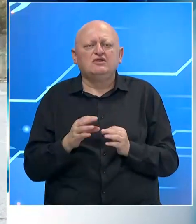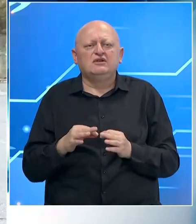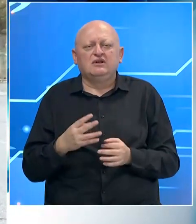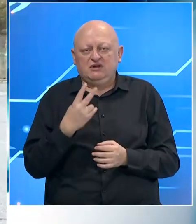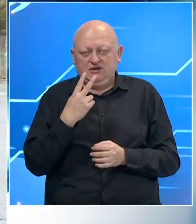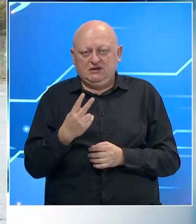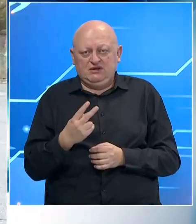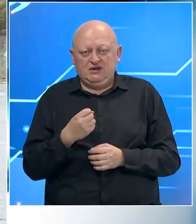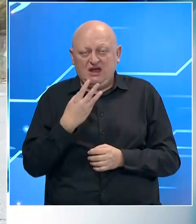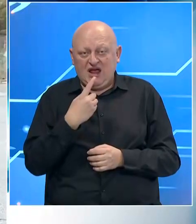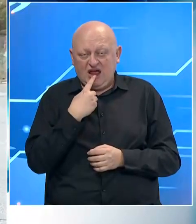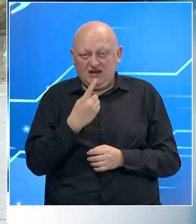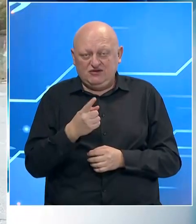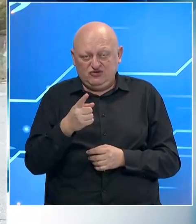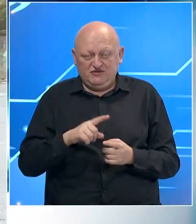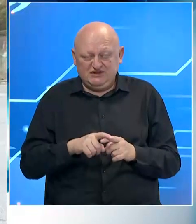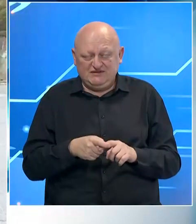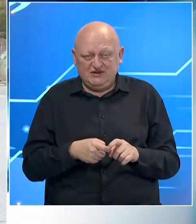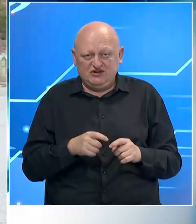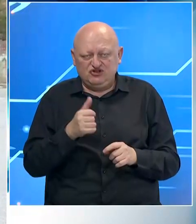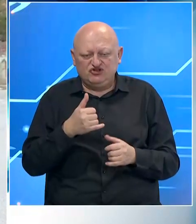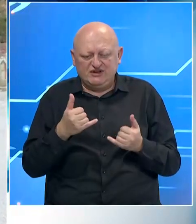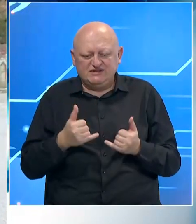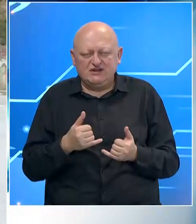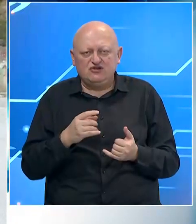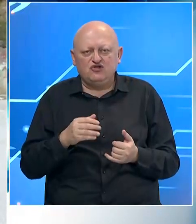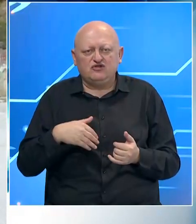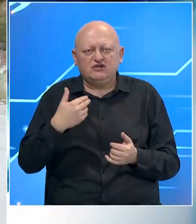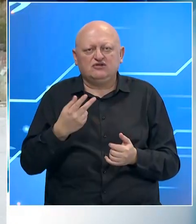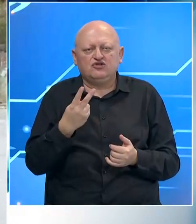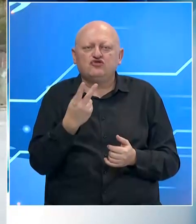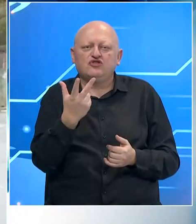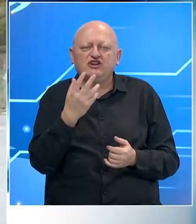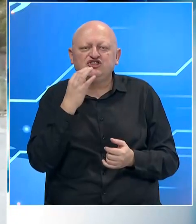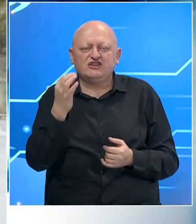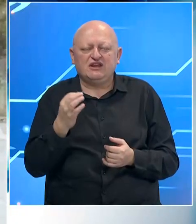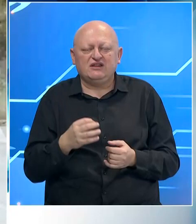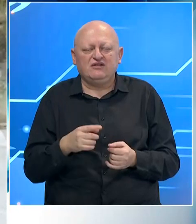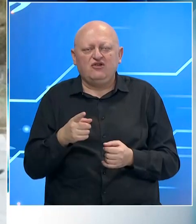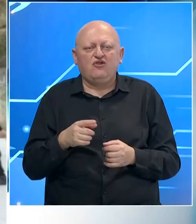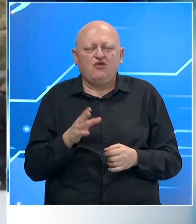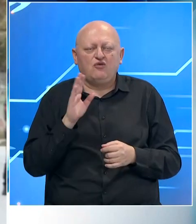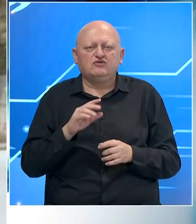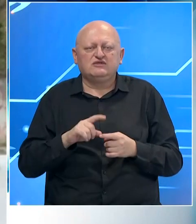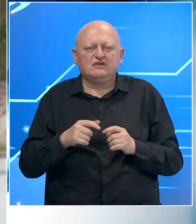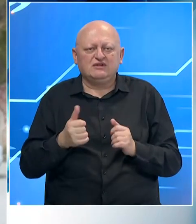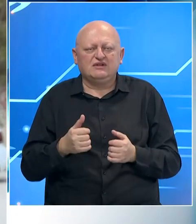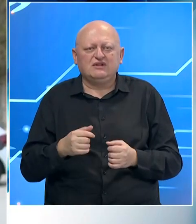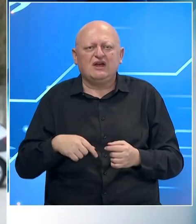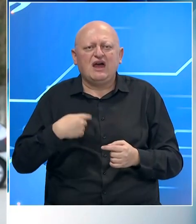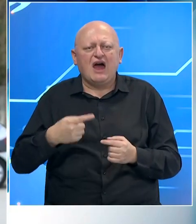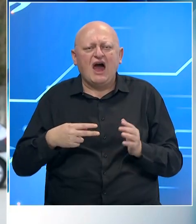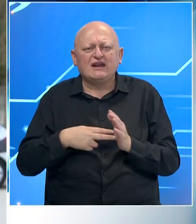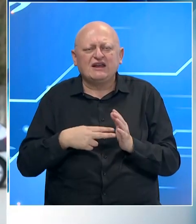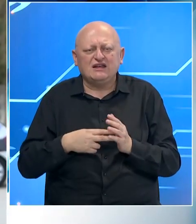Gledajte, uglavnom kada je riječ o ovim stvarima, šta sada ljudima nakon drugog ili trećeg dana, ovi haotični stvari, treba jesu upravo agregati